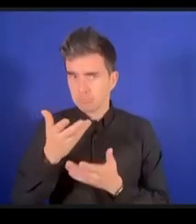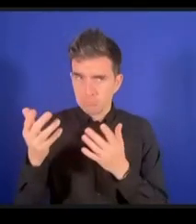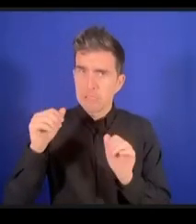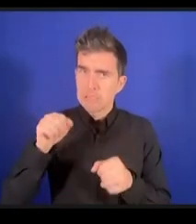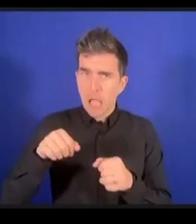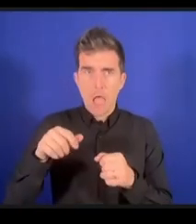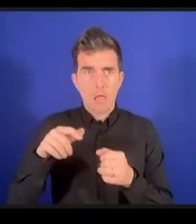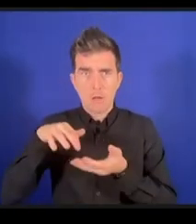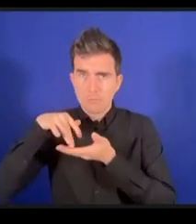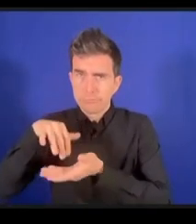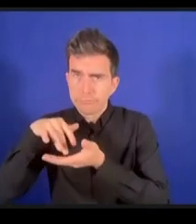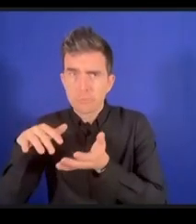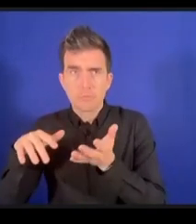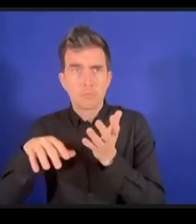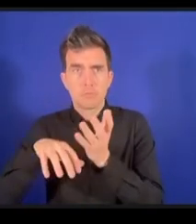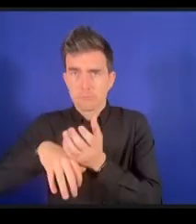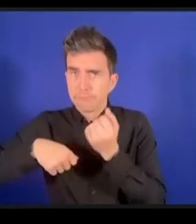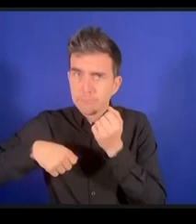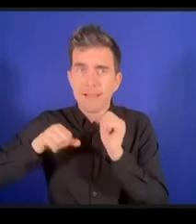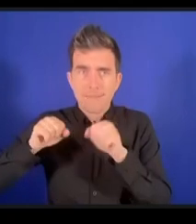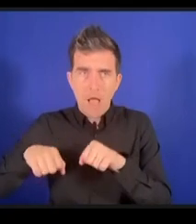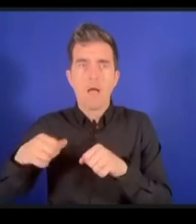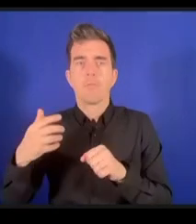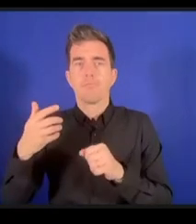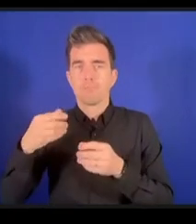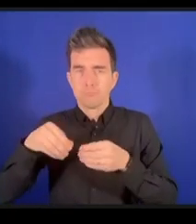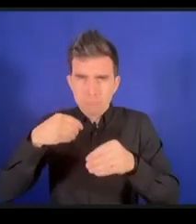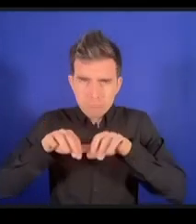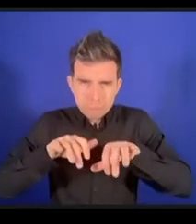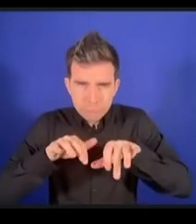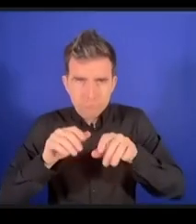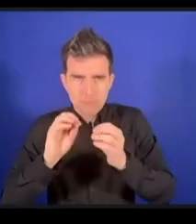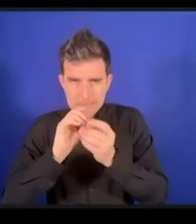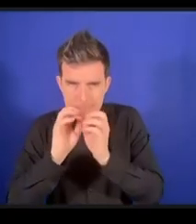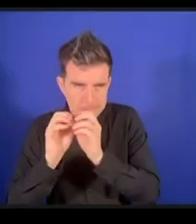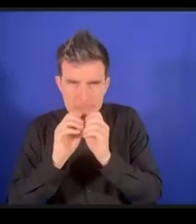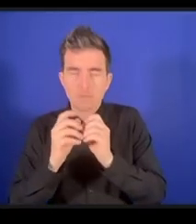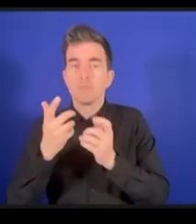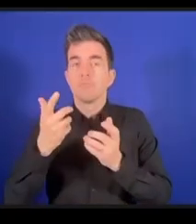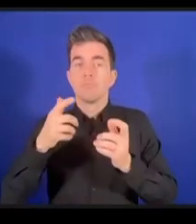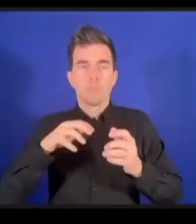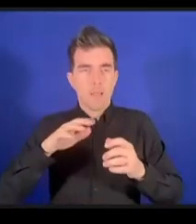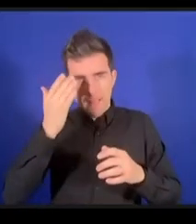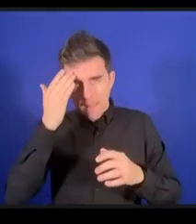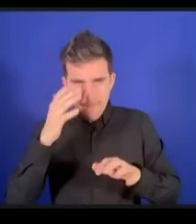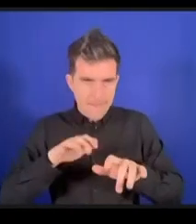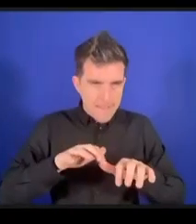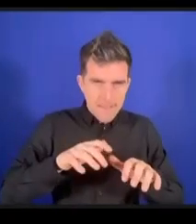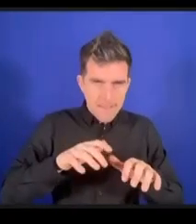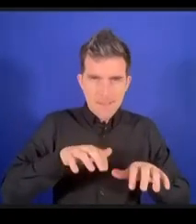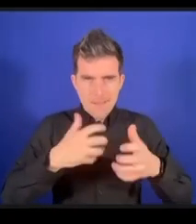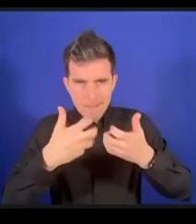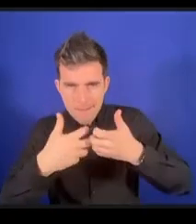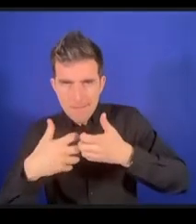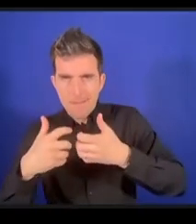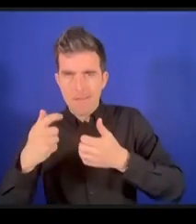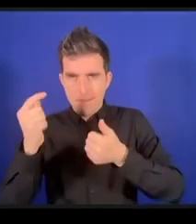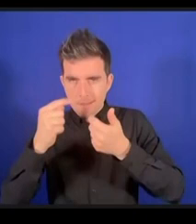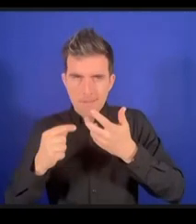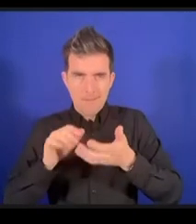et tout ce qui traite des ordinateurs et de'informatique et bon d'une part il faut encourager les personnes handicapées à